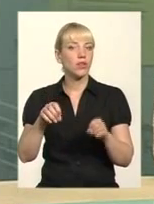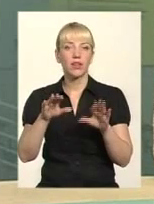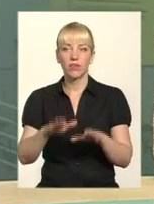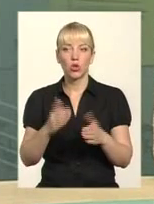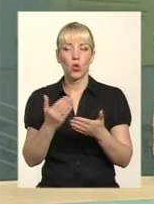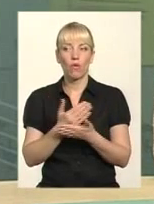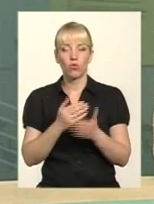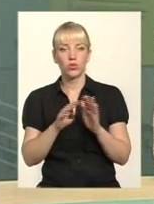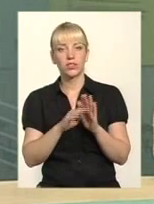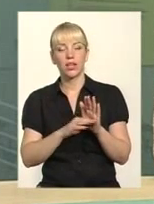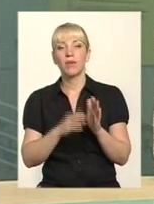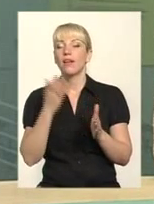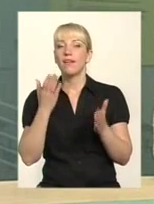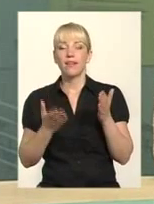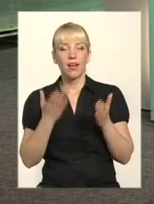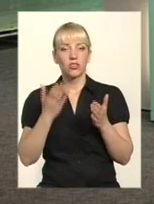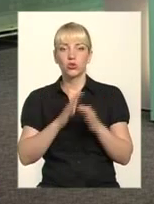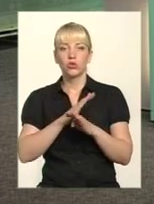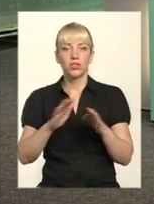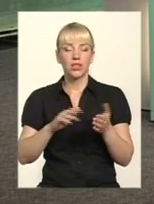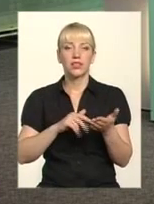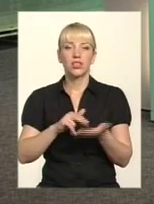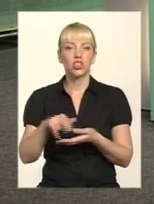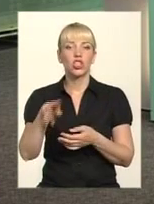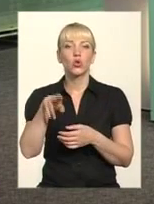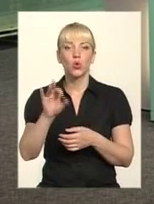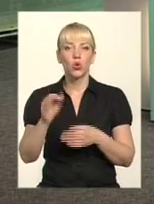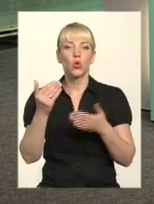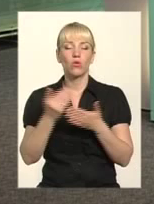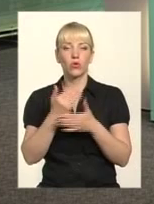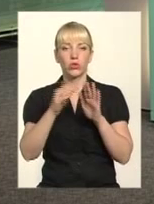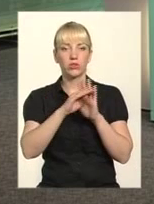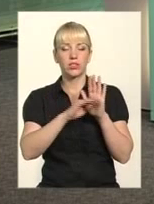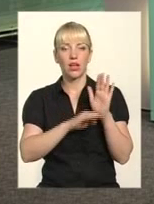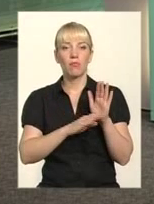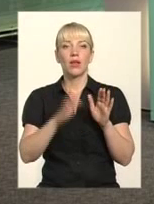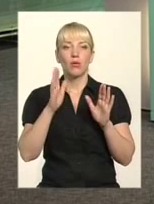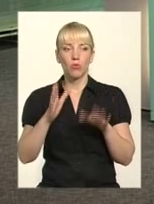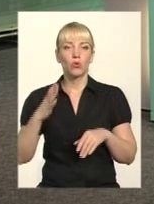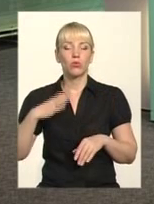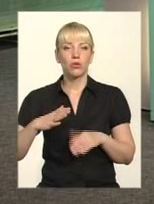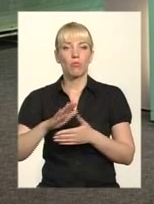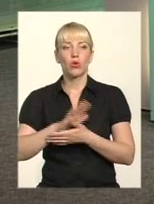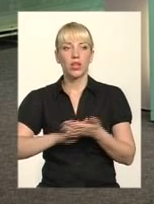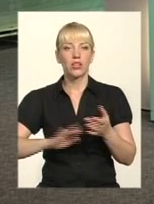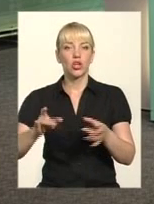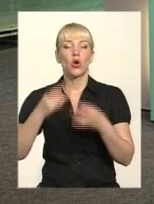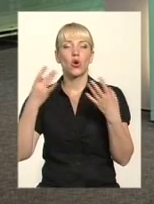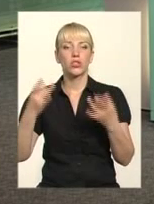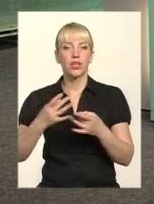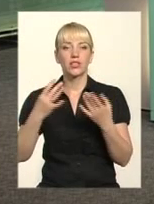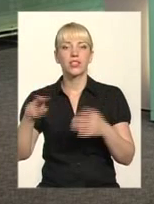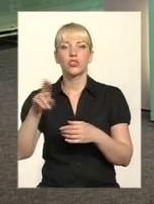далі? Якщо не доходять до нової схеми, значить, ми, я думаю, будемо очікувати подальшого роз'яснення щодо цього